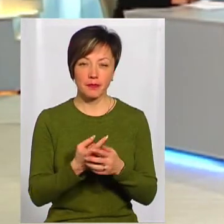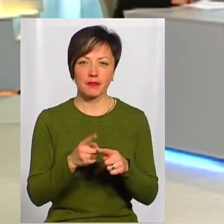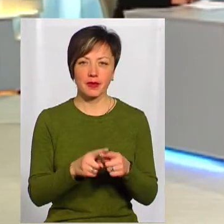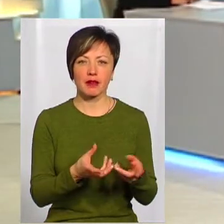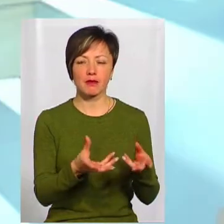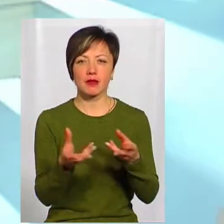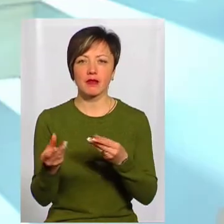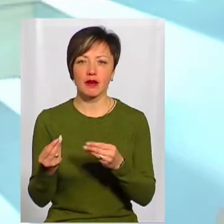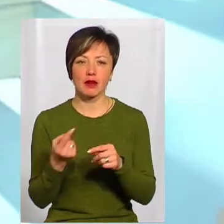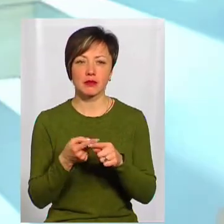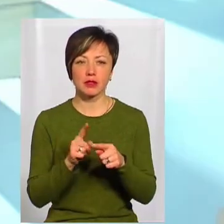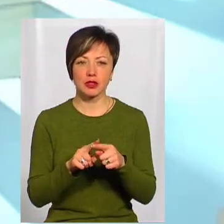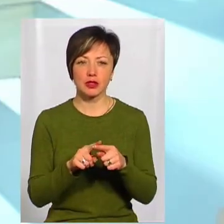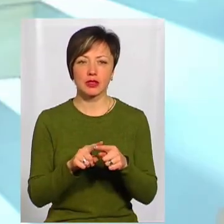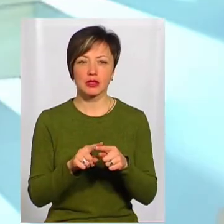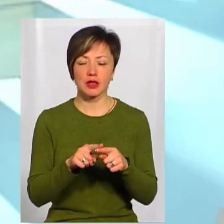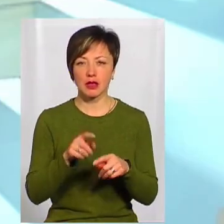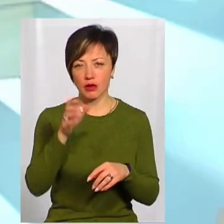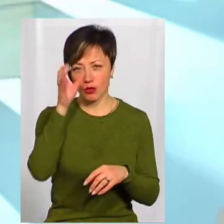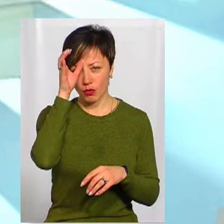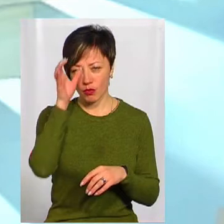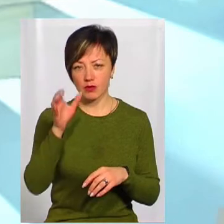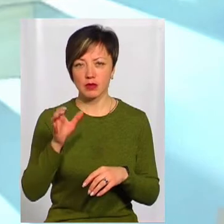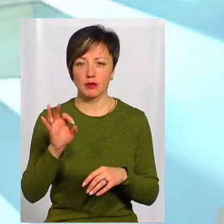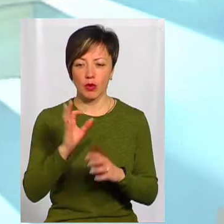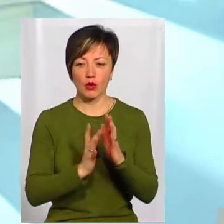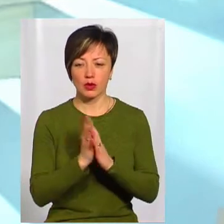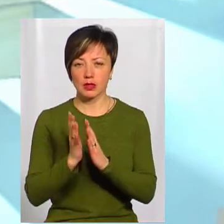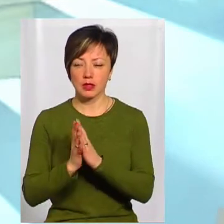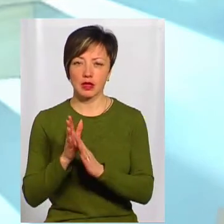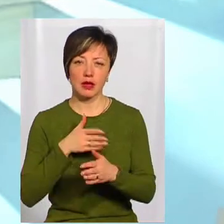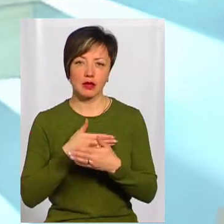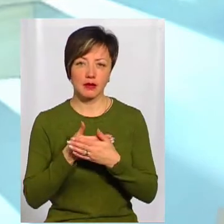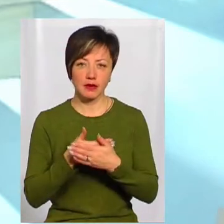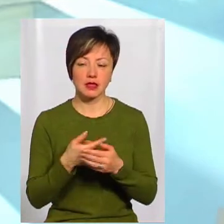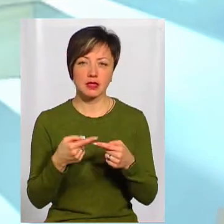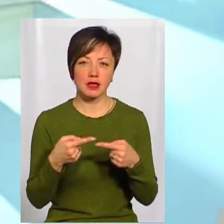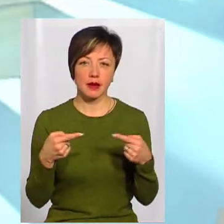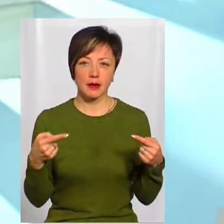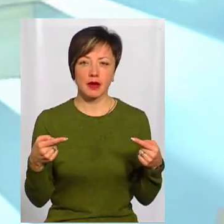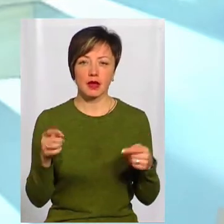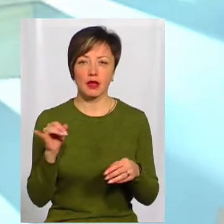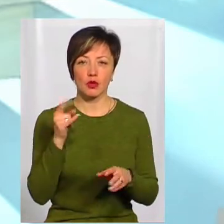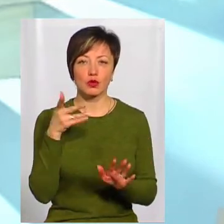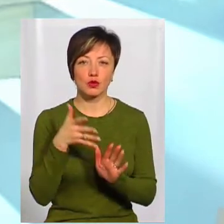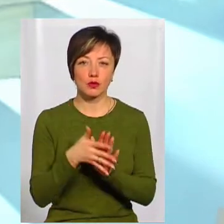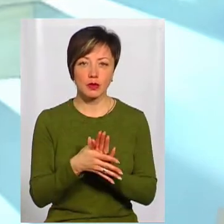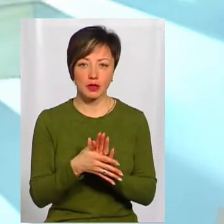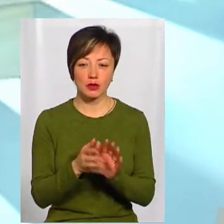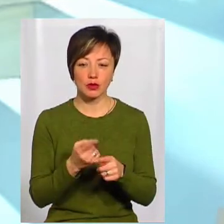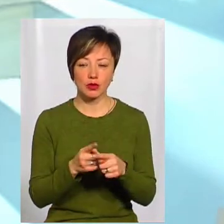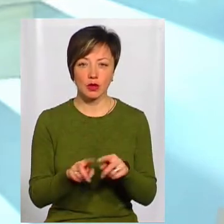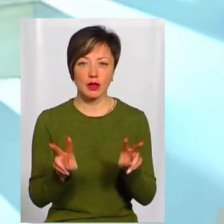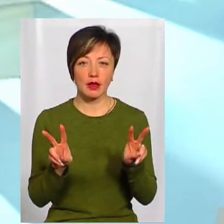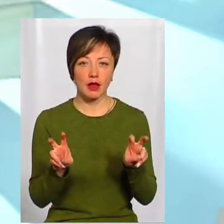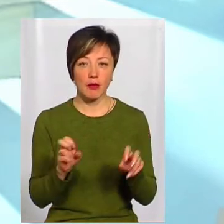більше ботаніки, говорять. І в нас є різні активісти такі, які розуміють глибоко цю